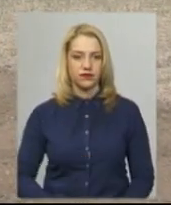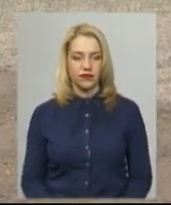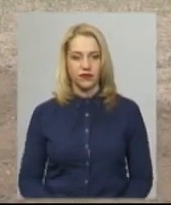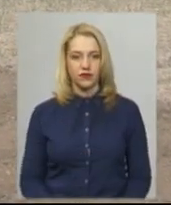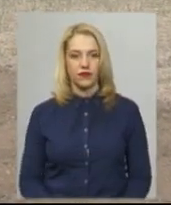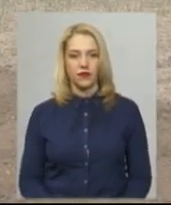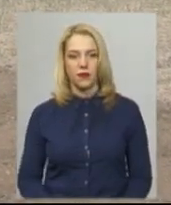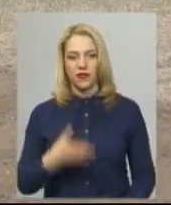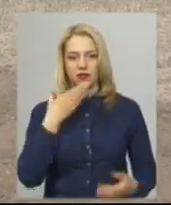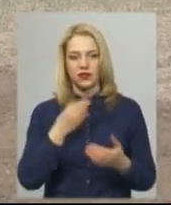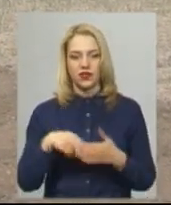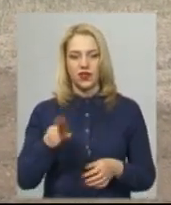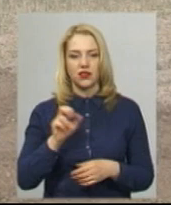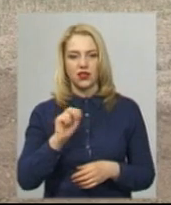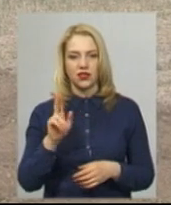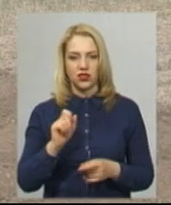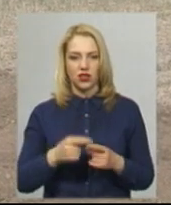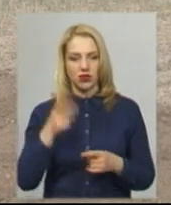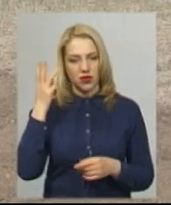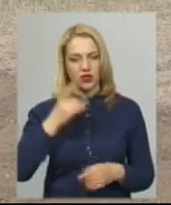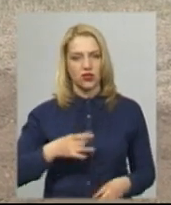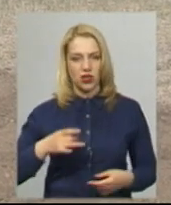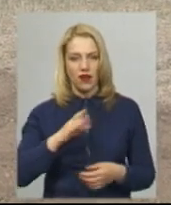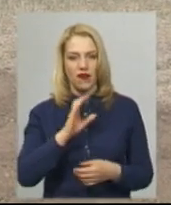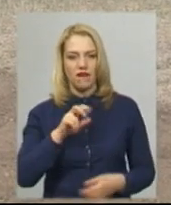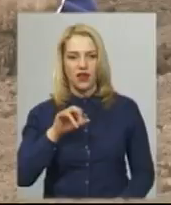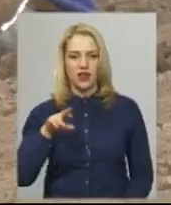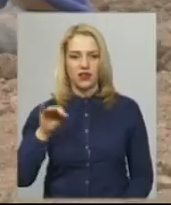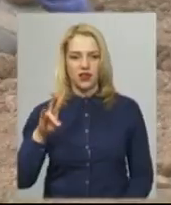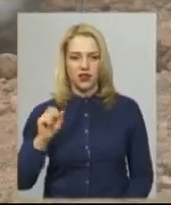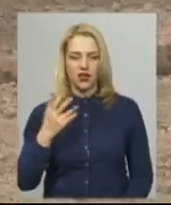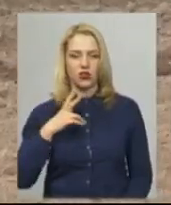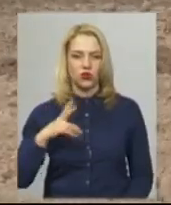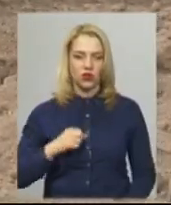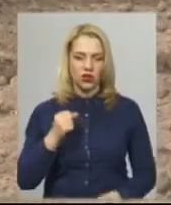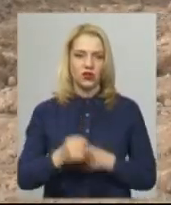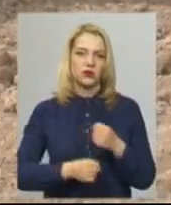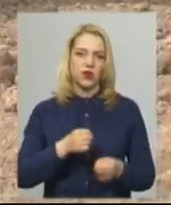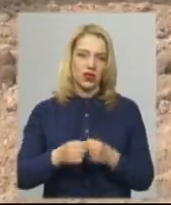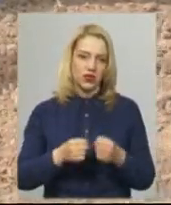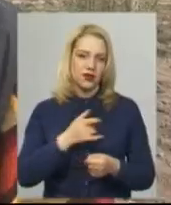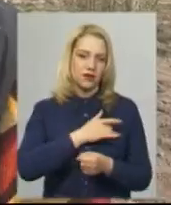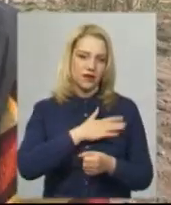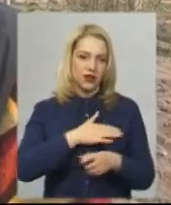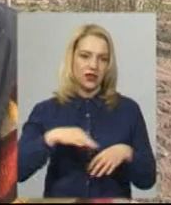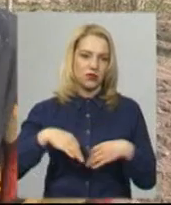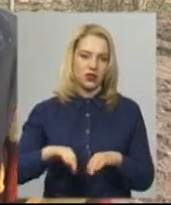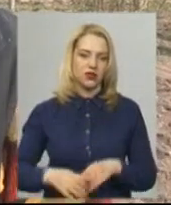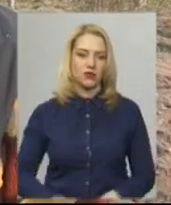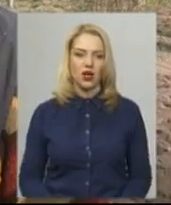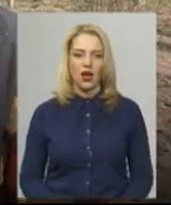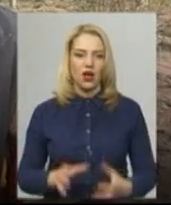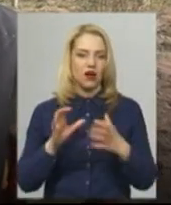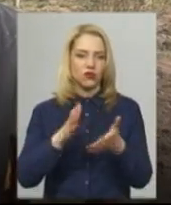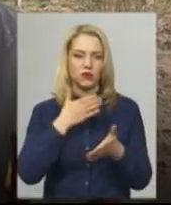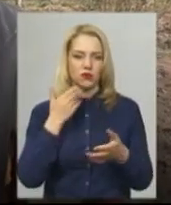До своєї дачі в селі Аркадіївці Хмельницького району Валентина Мордик та її донька Тетяна діставалися приватним транспортом. Автобуси не ходять